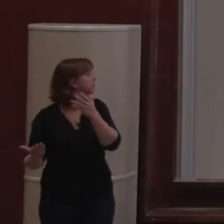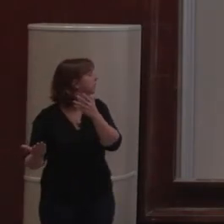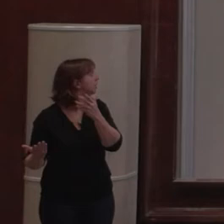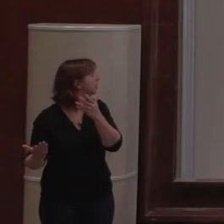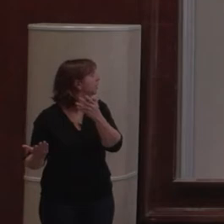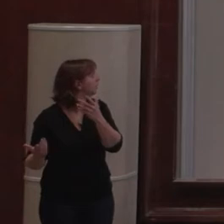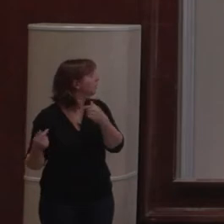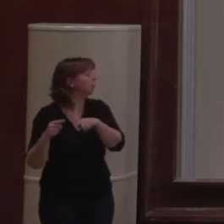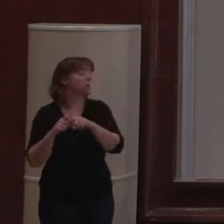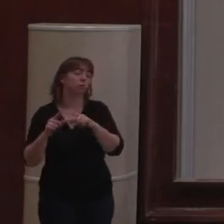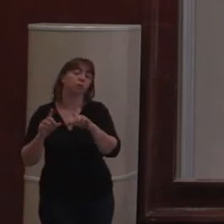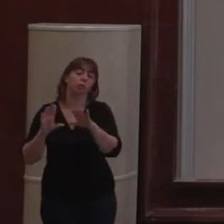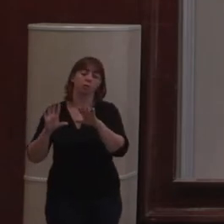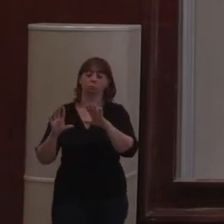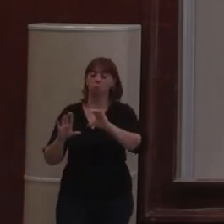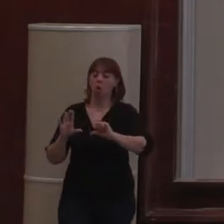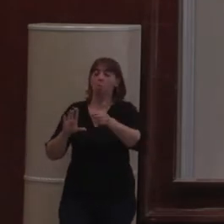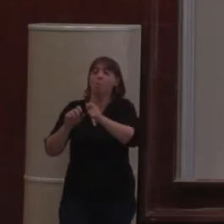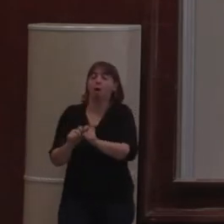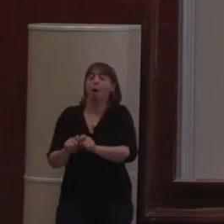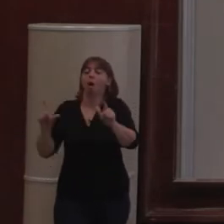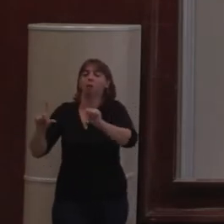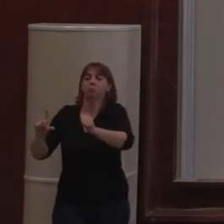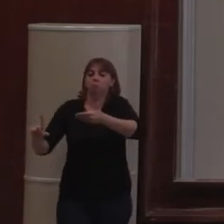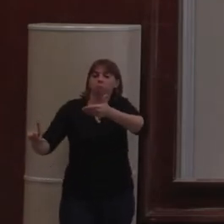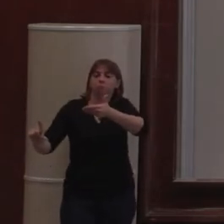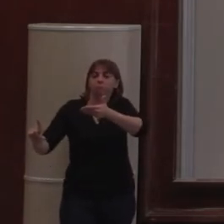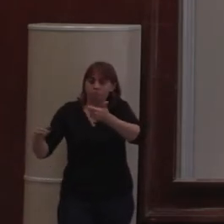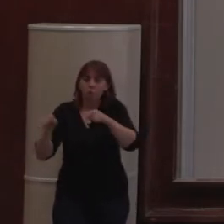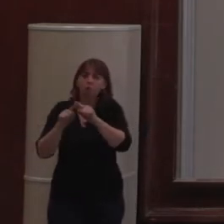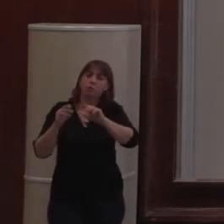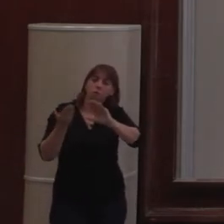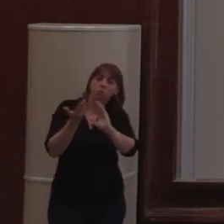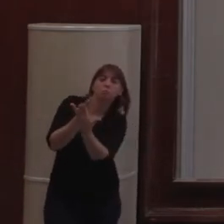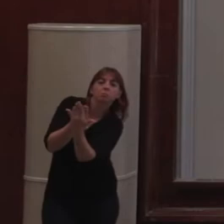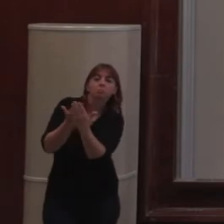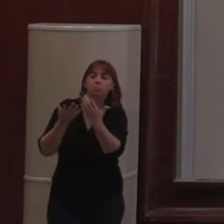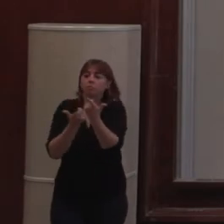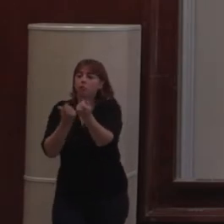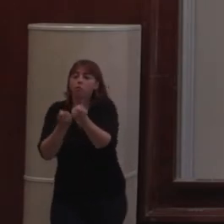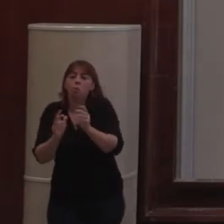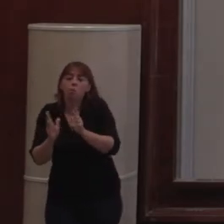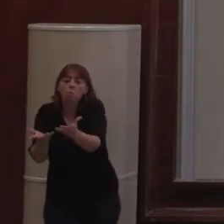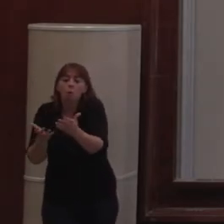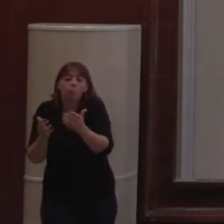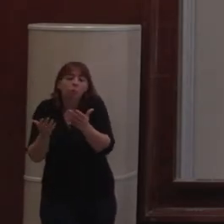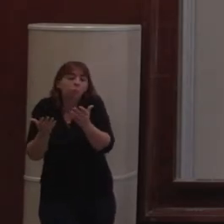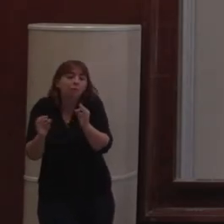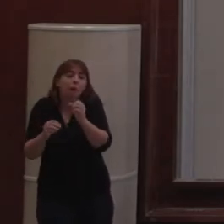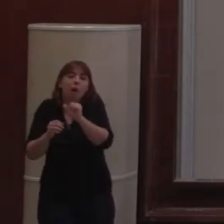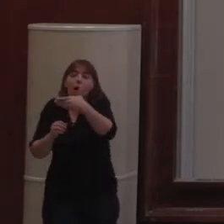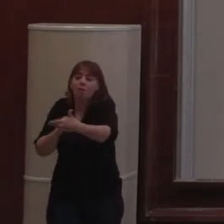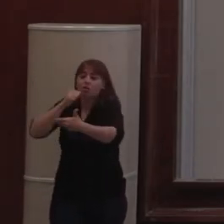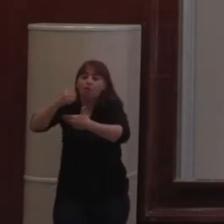de garde. Une image de garde, et la capacité à gérer son layout, à organiser la façon de s'afficher.